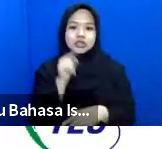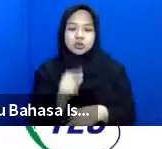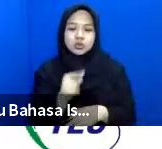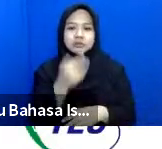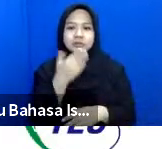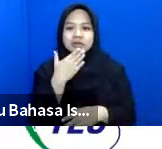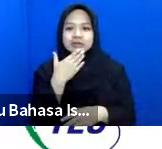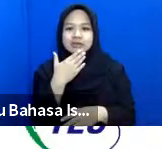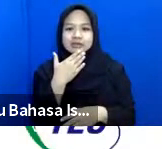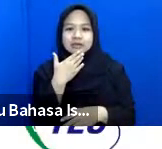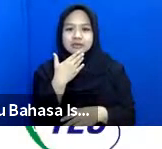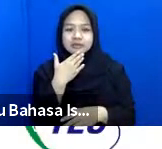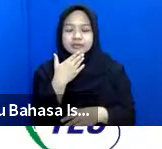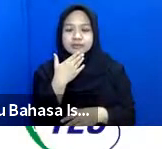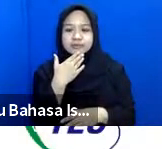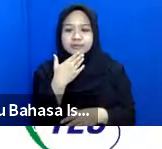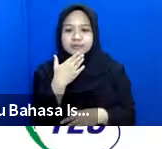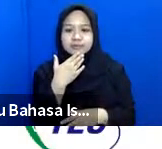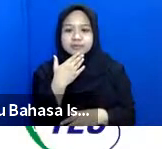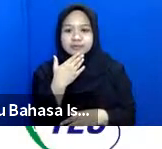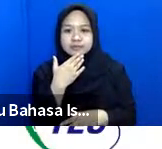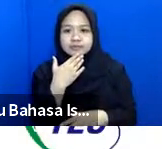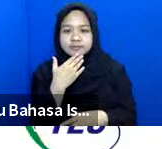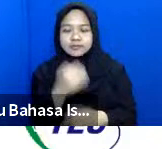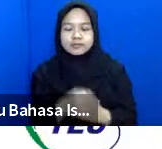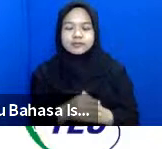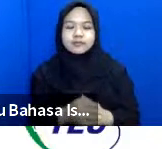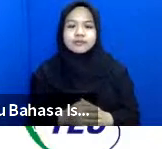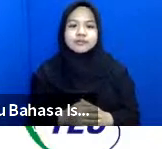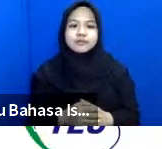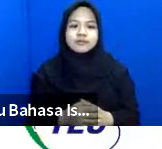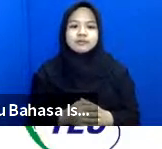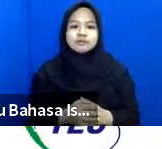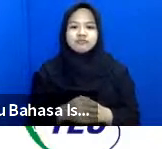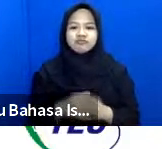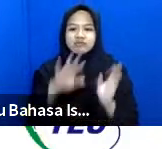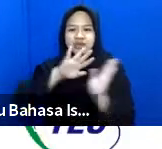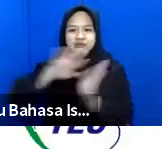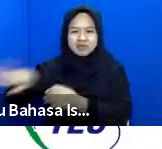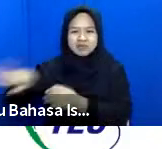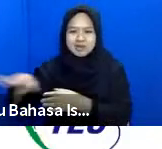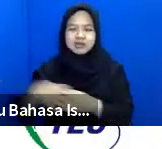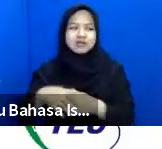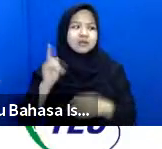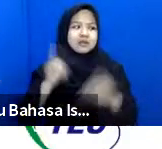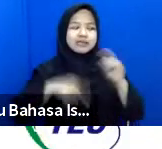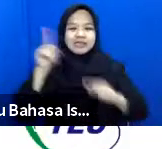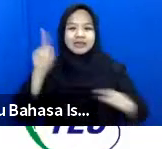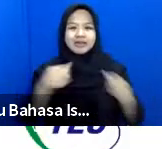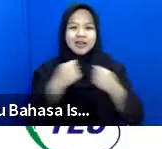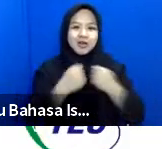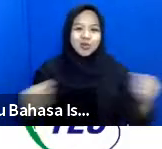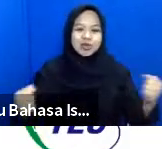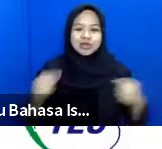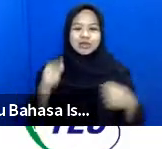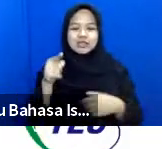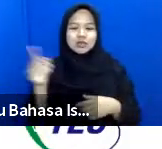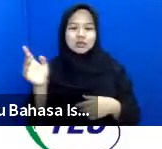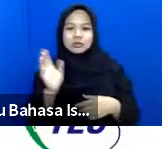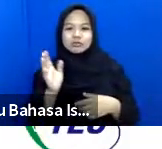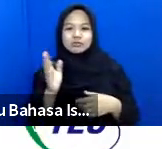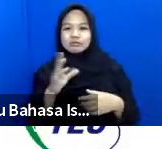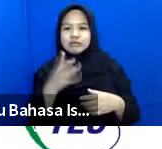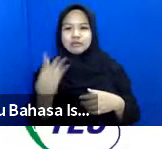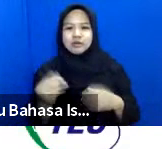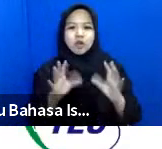dianggap apa ya terapaikan jadi dinamika kekuasaannya juga tidak dibandingkan